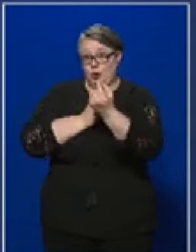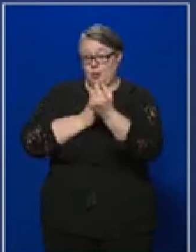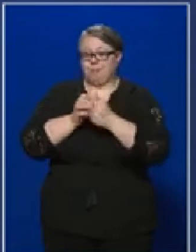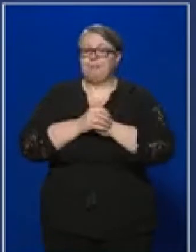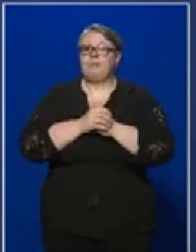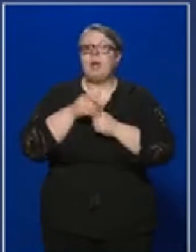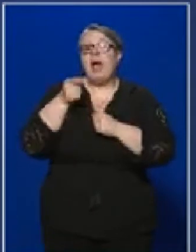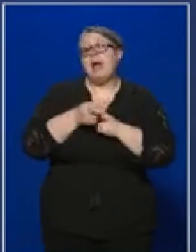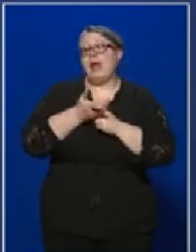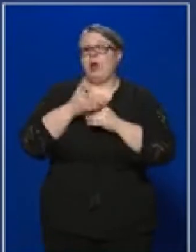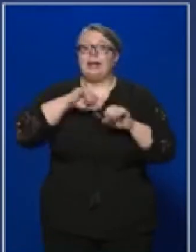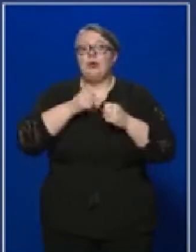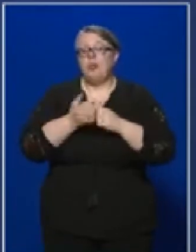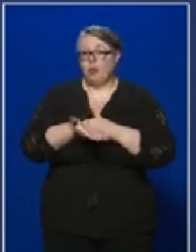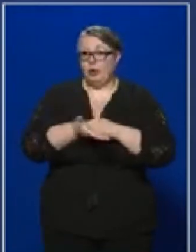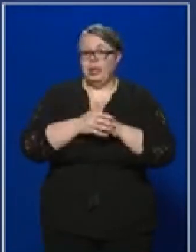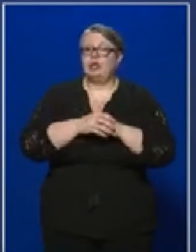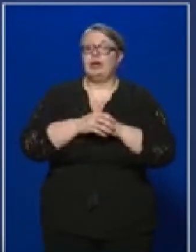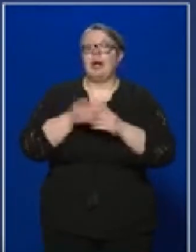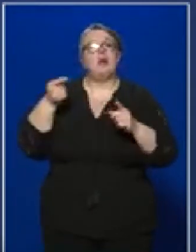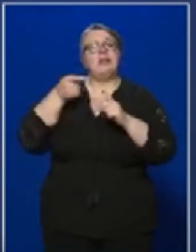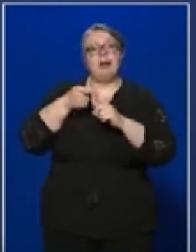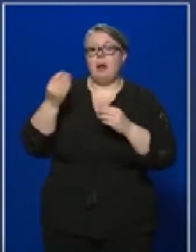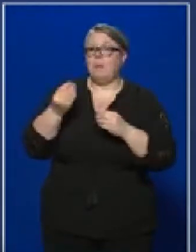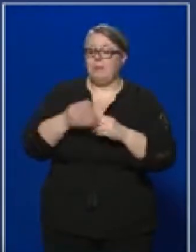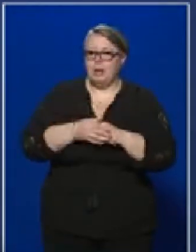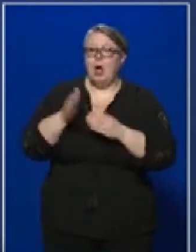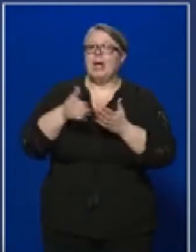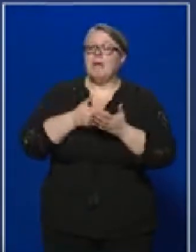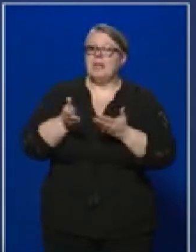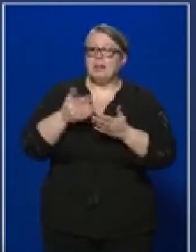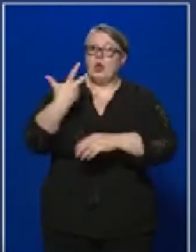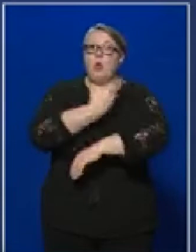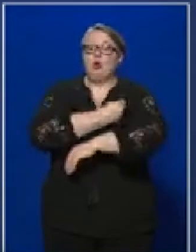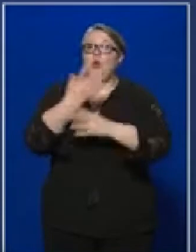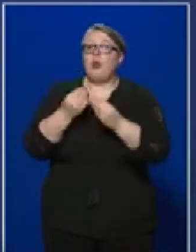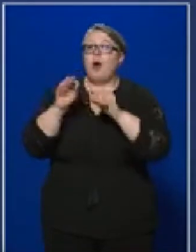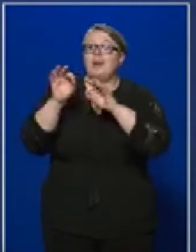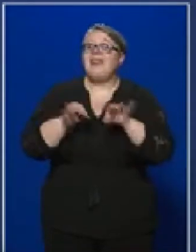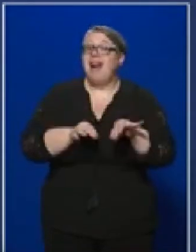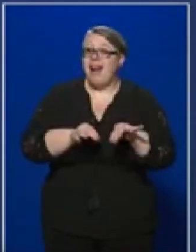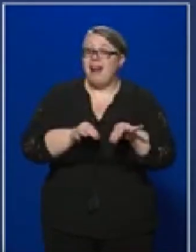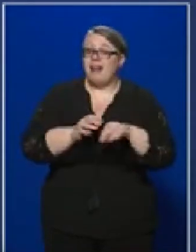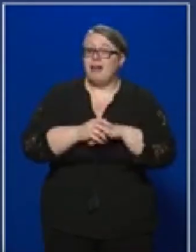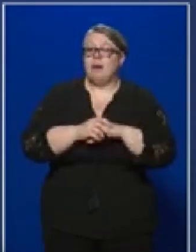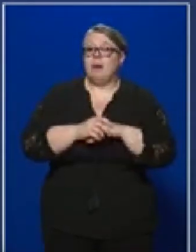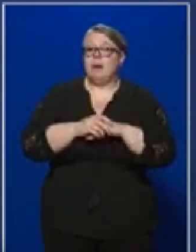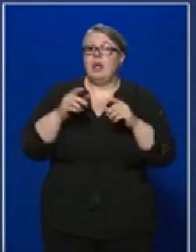Ennek az együttműködésnek a célja a nemzeti oltóanyaggyárnak a